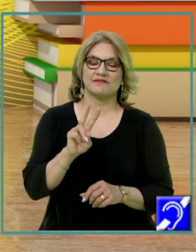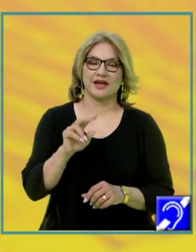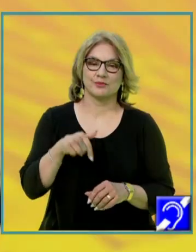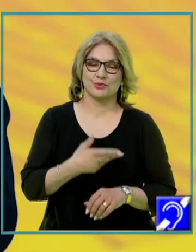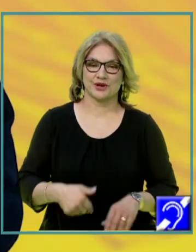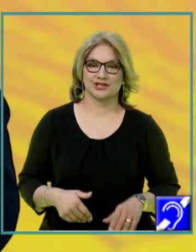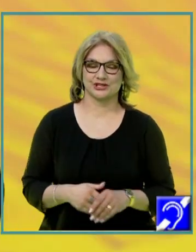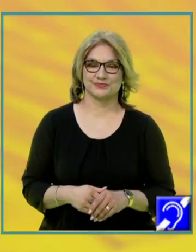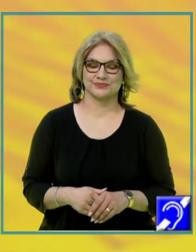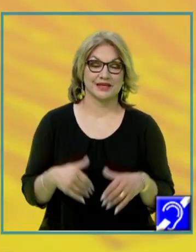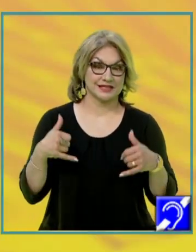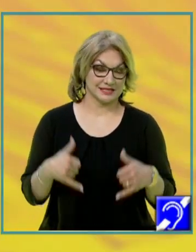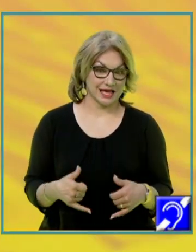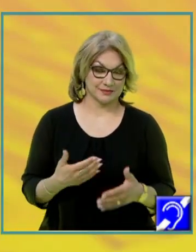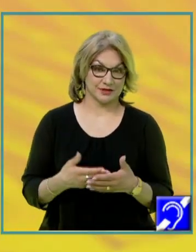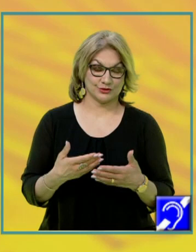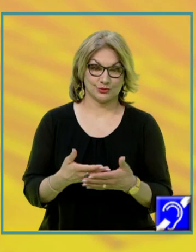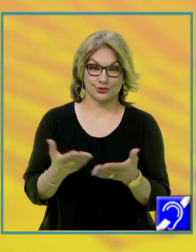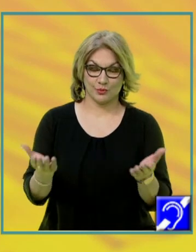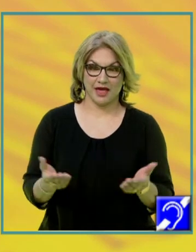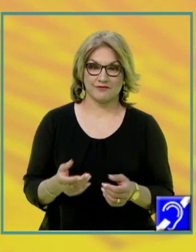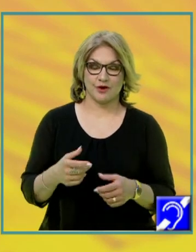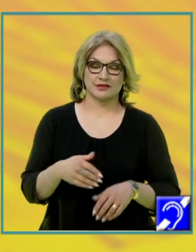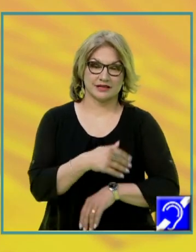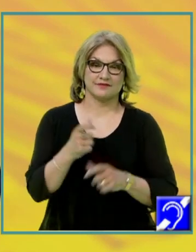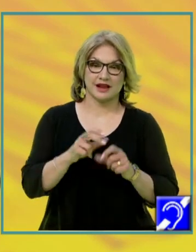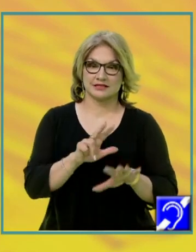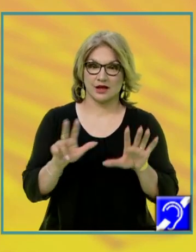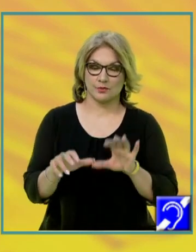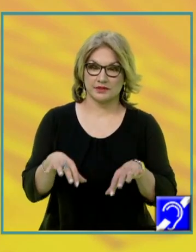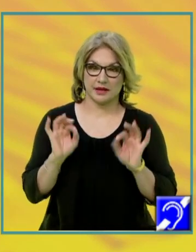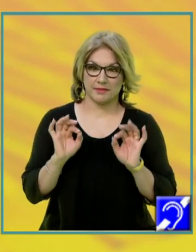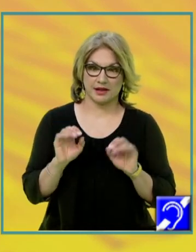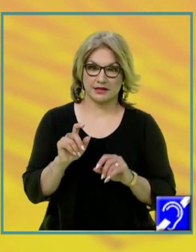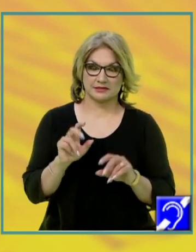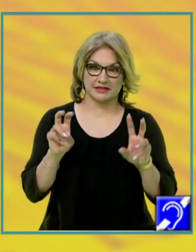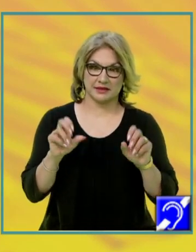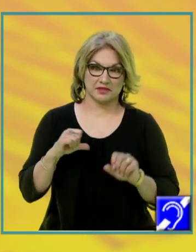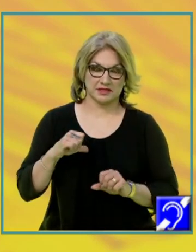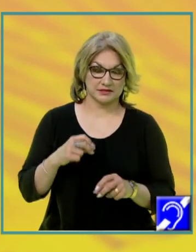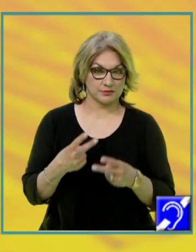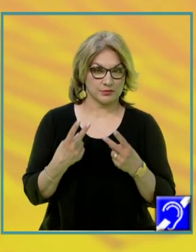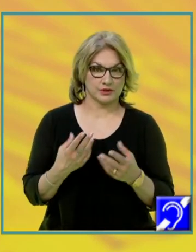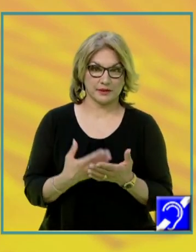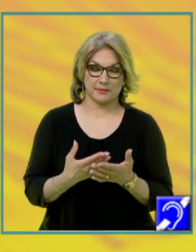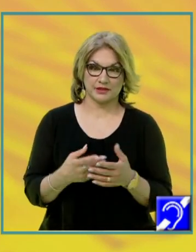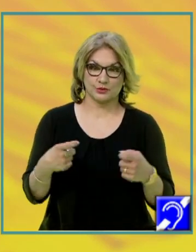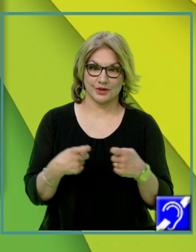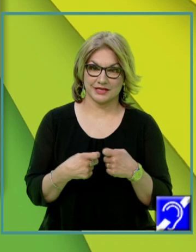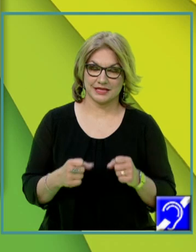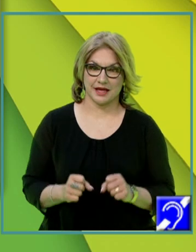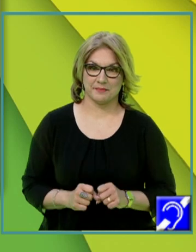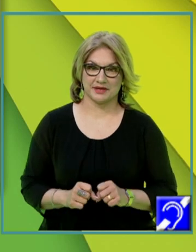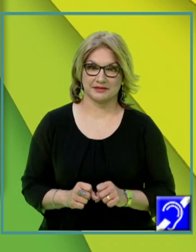Și astăzi, pentru dumneavoastră, pentru elevii de clasa 8-a, am ales o temă interesantă, importantă pentru examen,